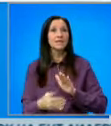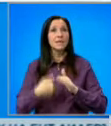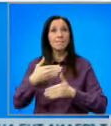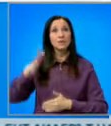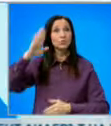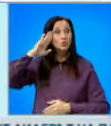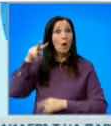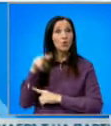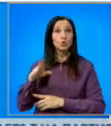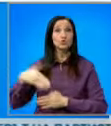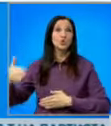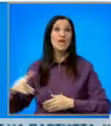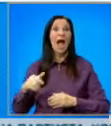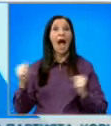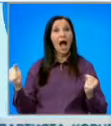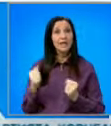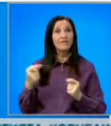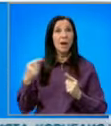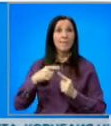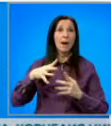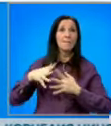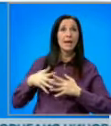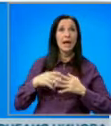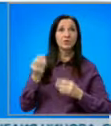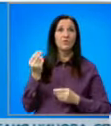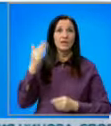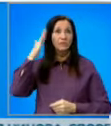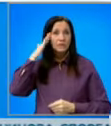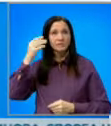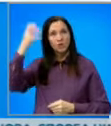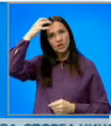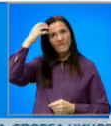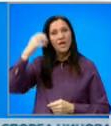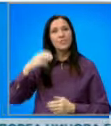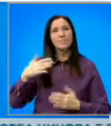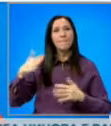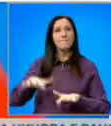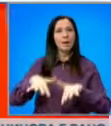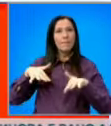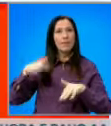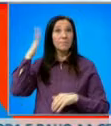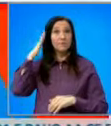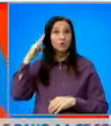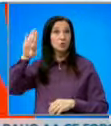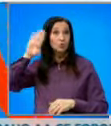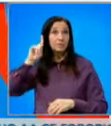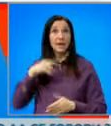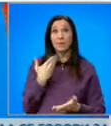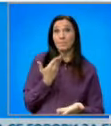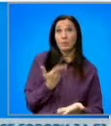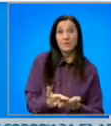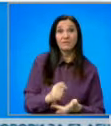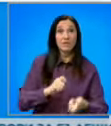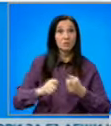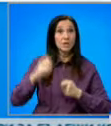чуждестранните активи към Американското финансово министерство и Държавния департамент. Правителствените служби трябват да предоставят на санкционираната